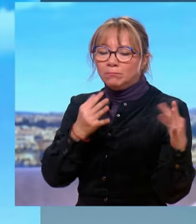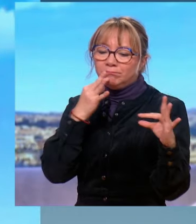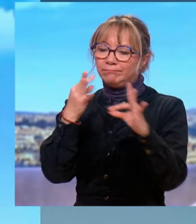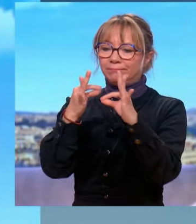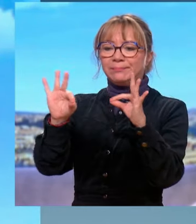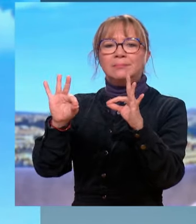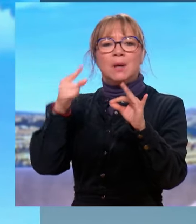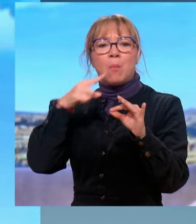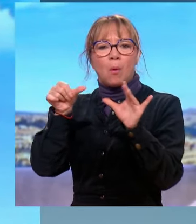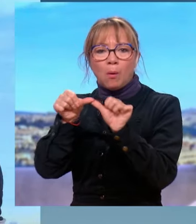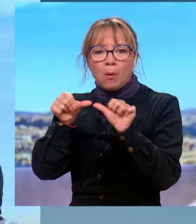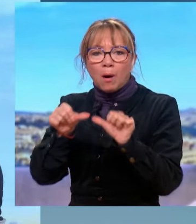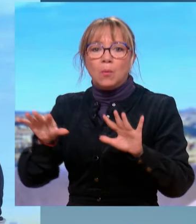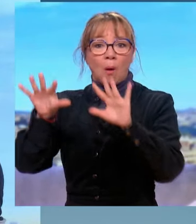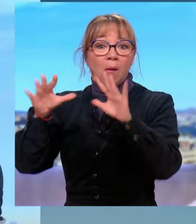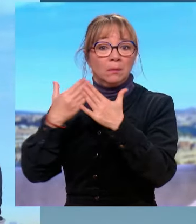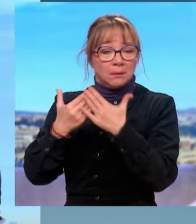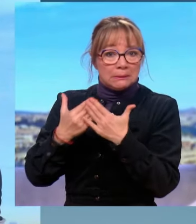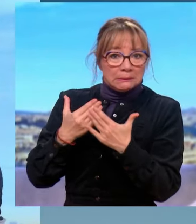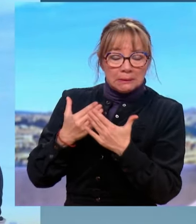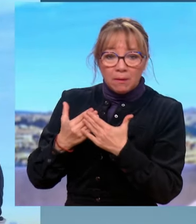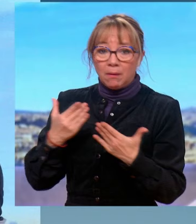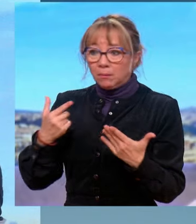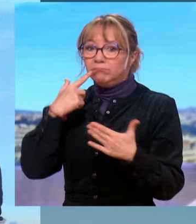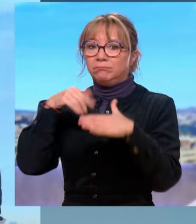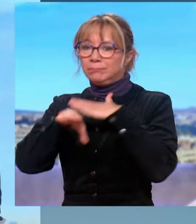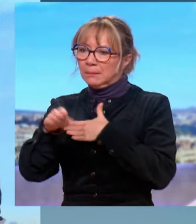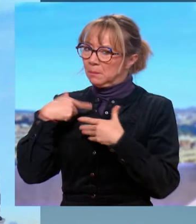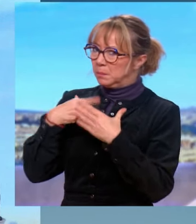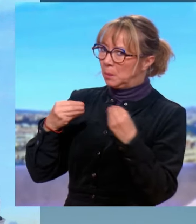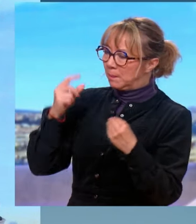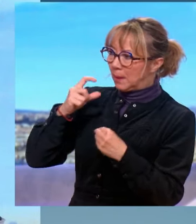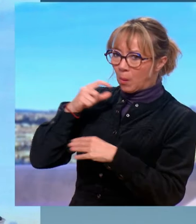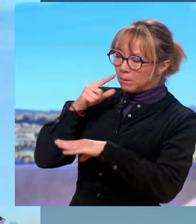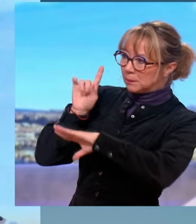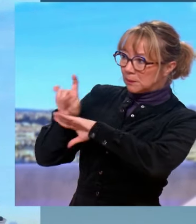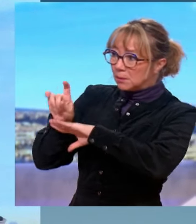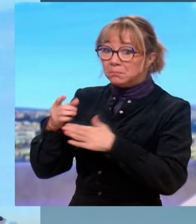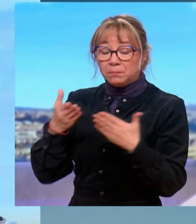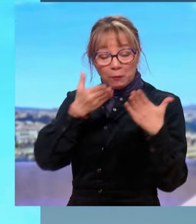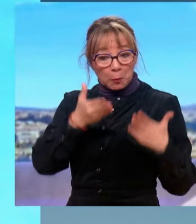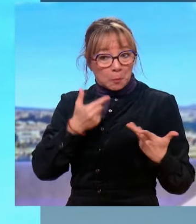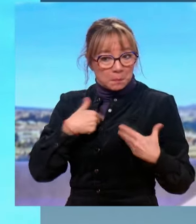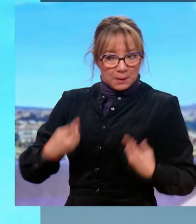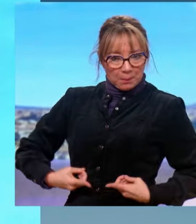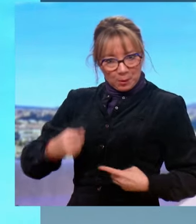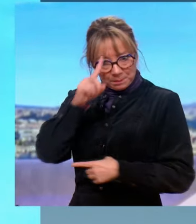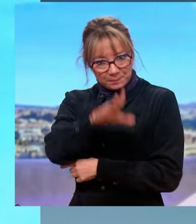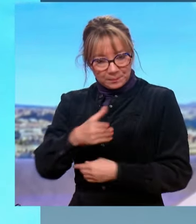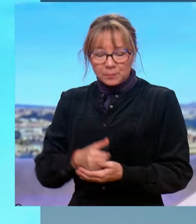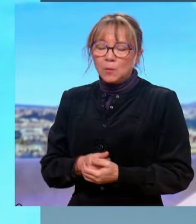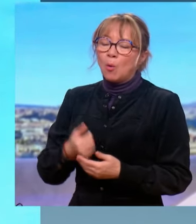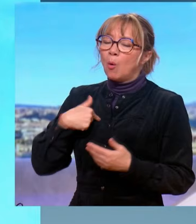le palais de l'Elysée. a suscité beaucoup de polémiques. Emmanuel Macron a été critiqué. Qu'en a pensé le député que vous êtes ? Moi je pense que cette polémique est